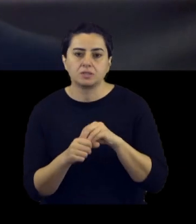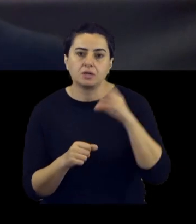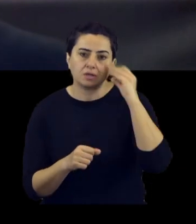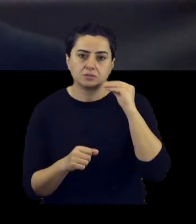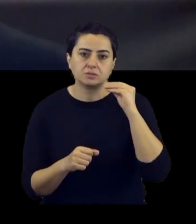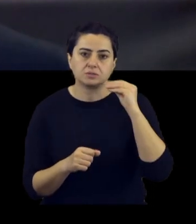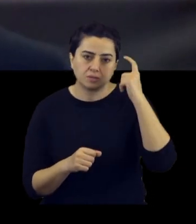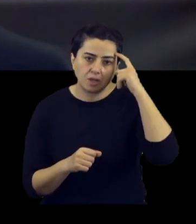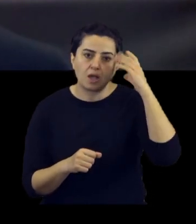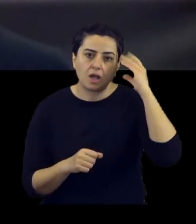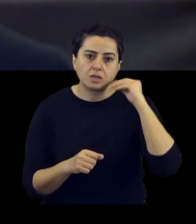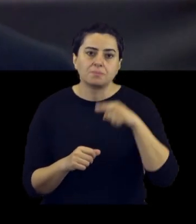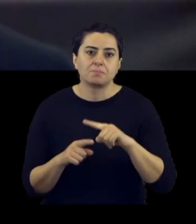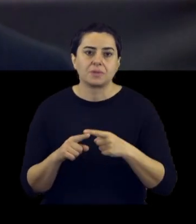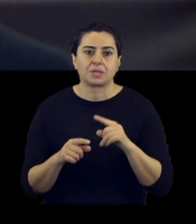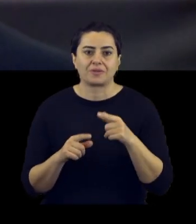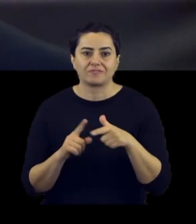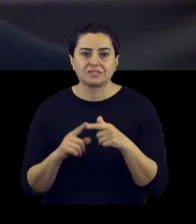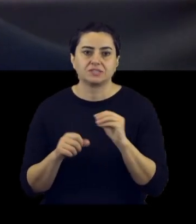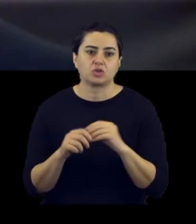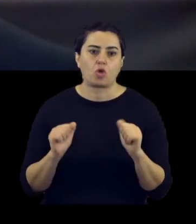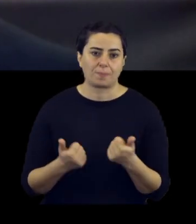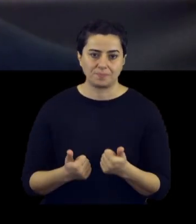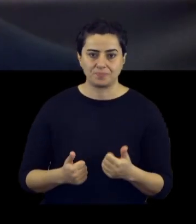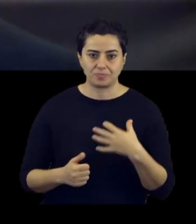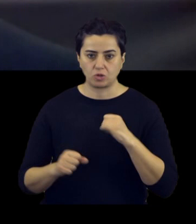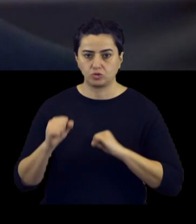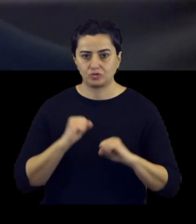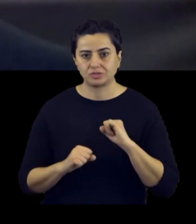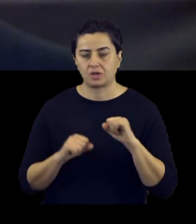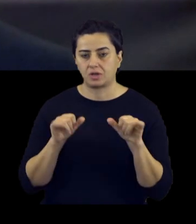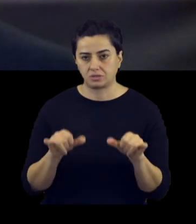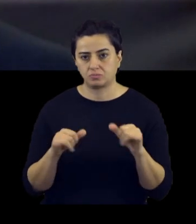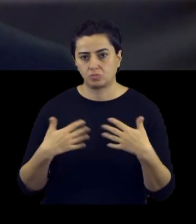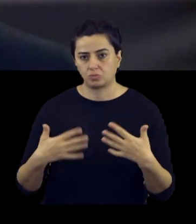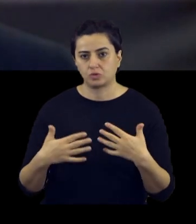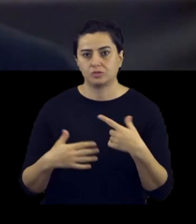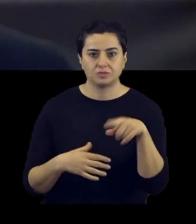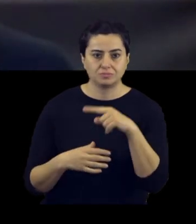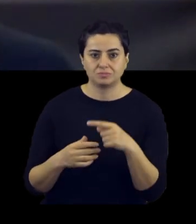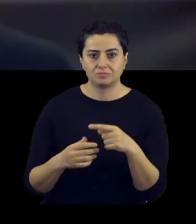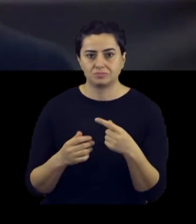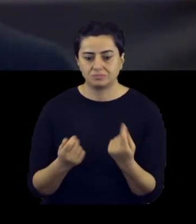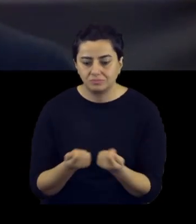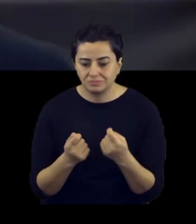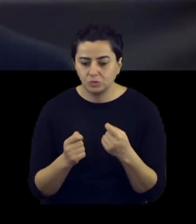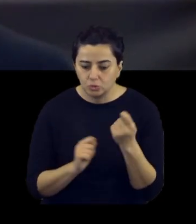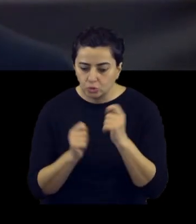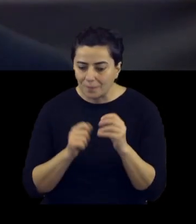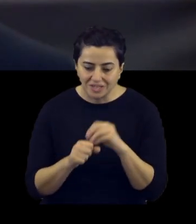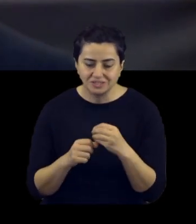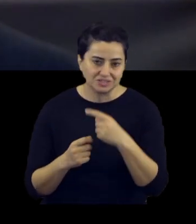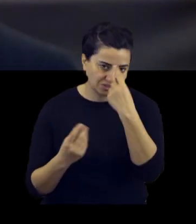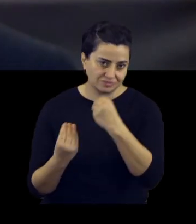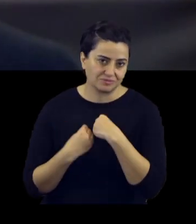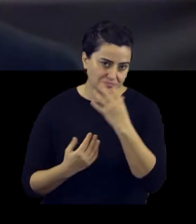kısmında yer edinmeye başladı bu işler. Genel olarak ben üniversiteden de açıkçası bol bol pratik yapmayı beklerim. Ve bana bu